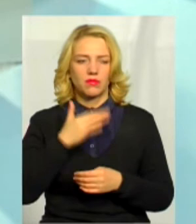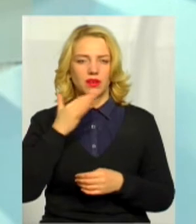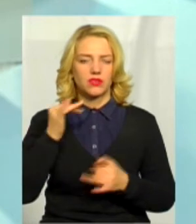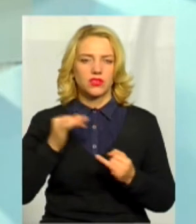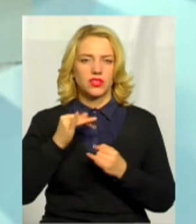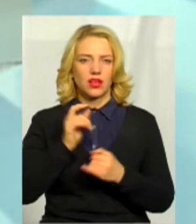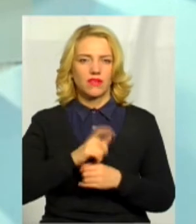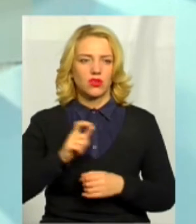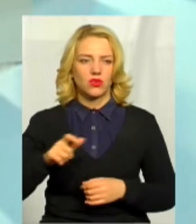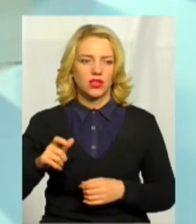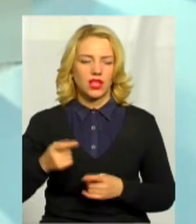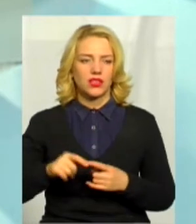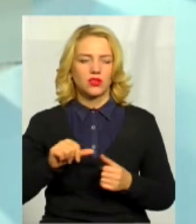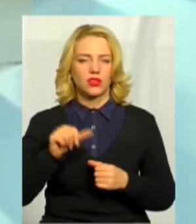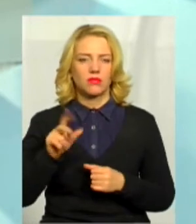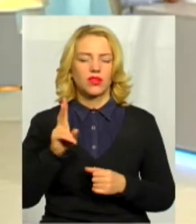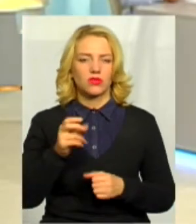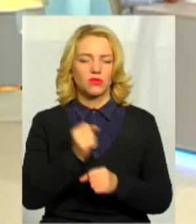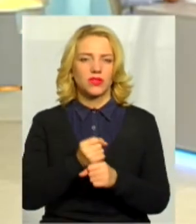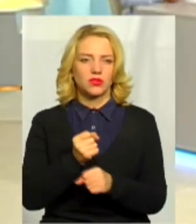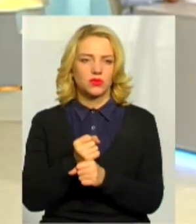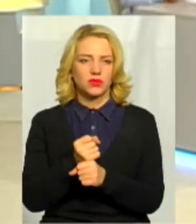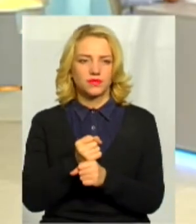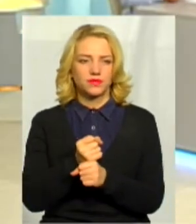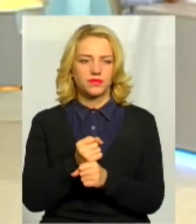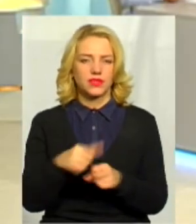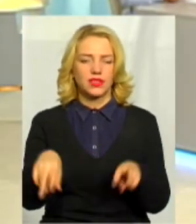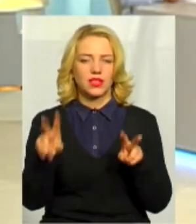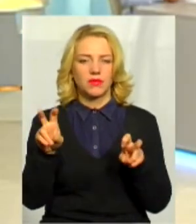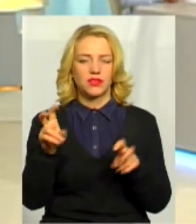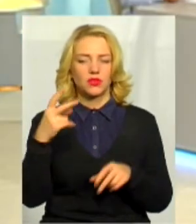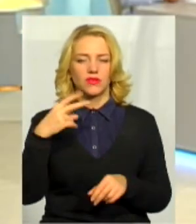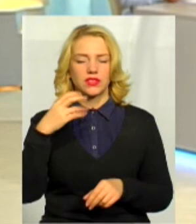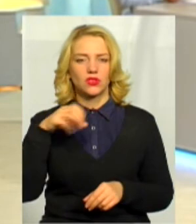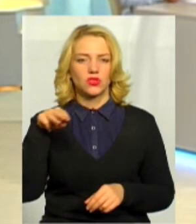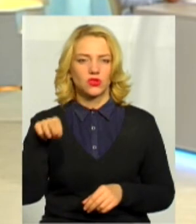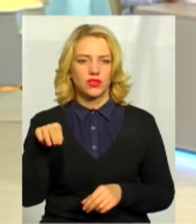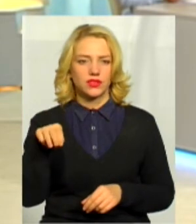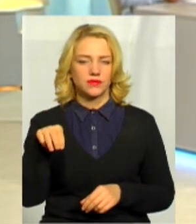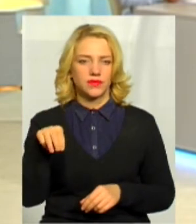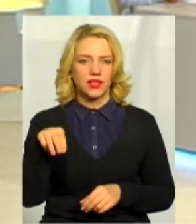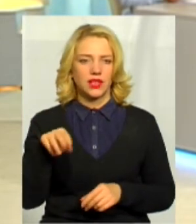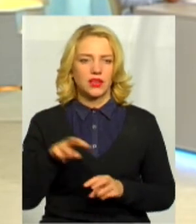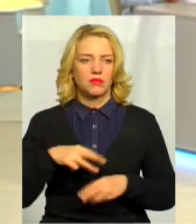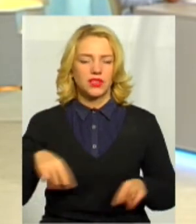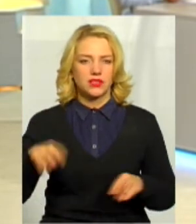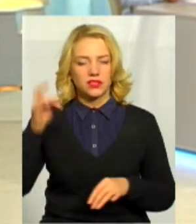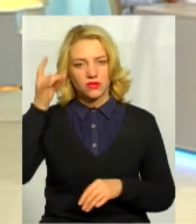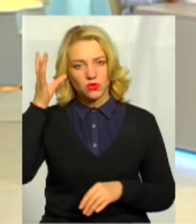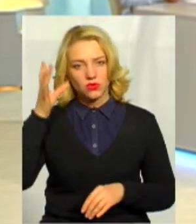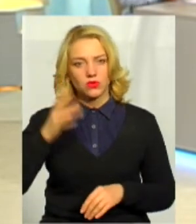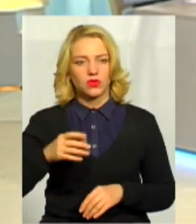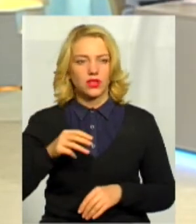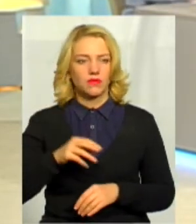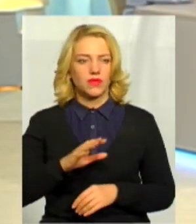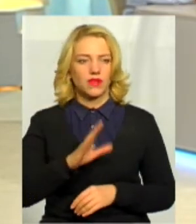цікавих людей, зокрема, які працюють з тематикою ХХ століття. З Міністерства культури був